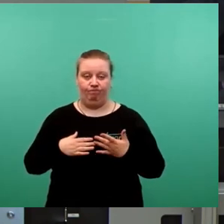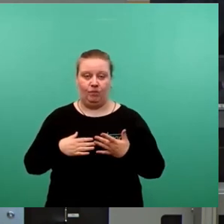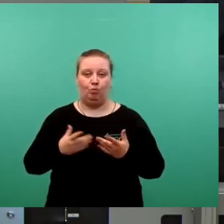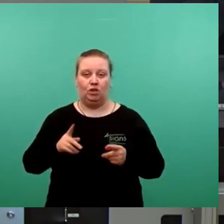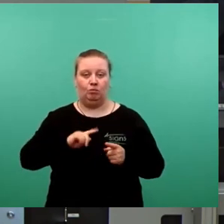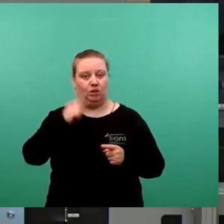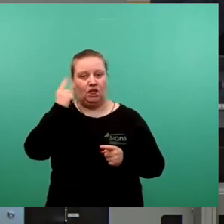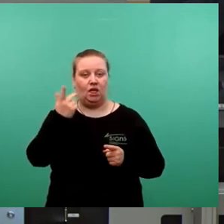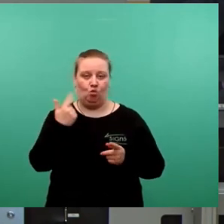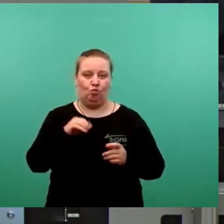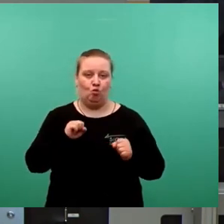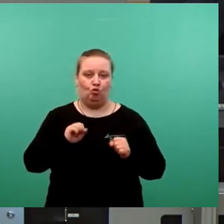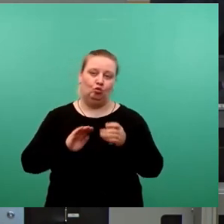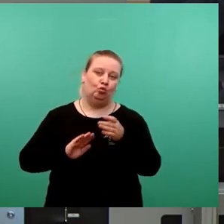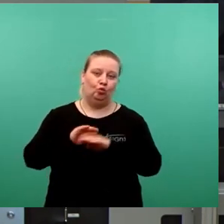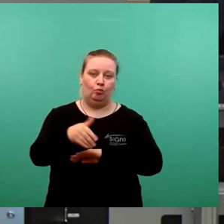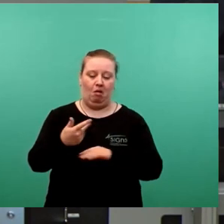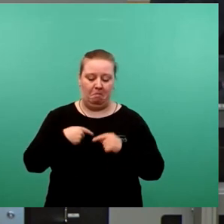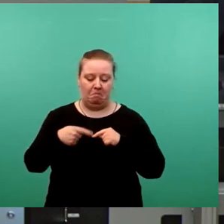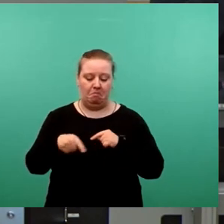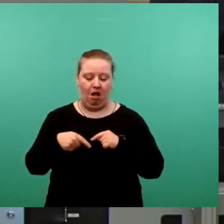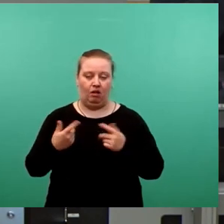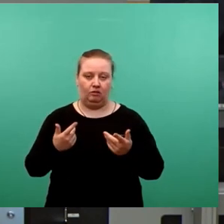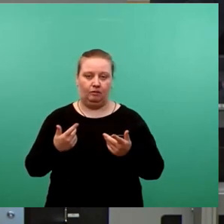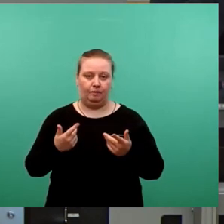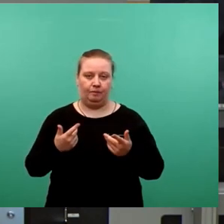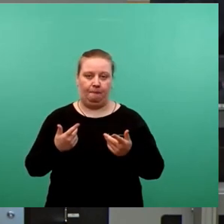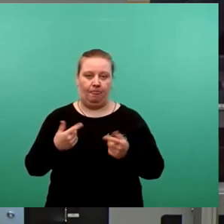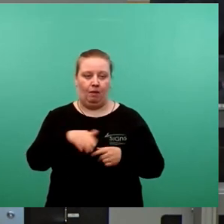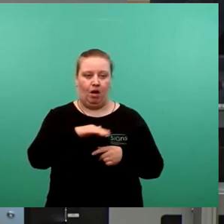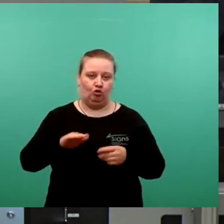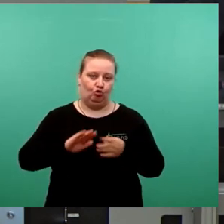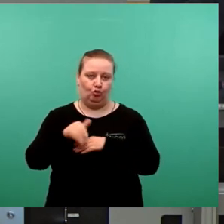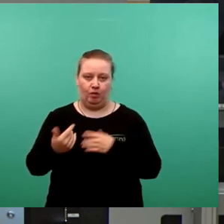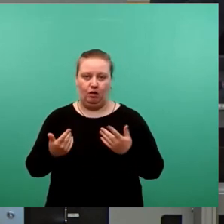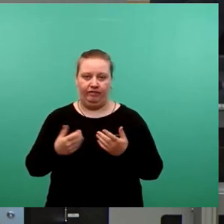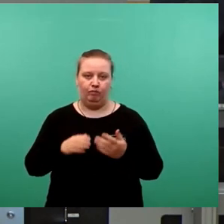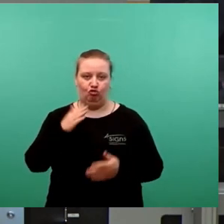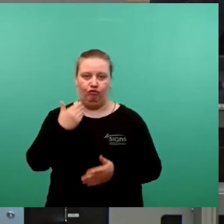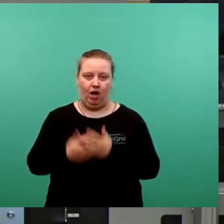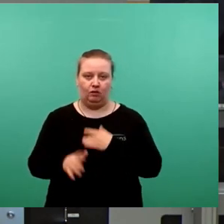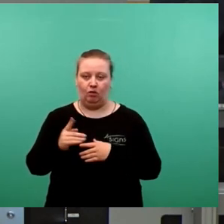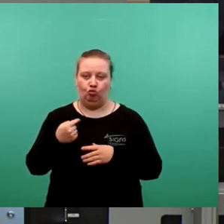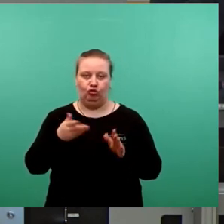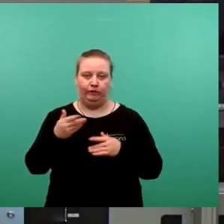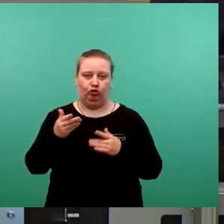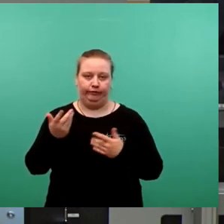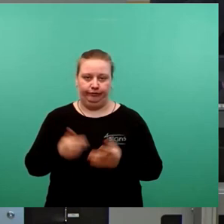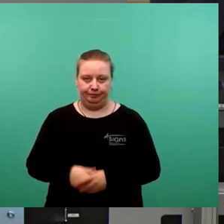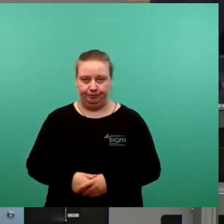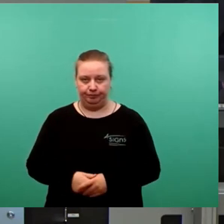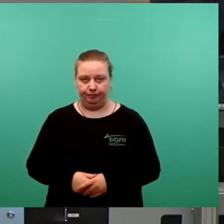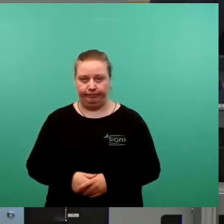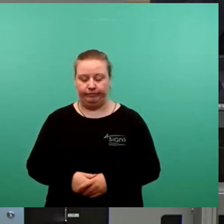vermutlich, das ist absehbar, zu Klagen aus diesen Bereichen führen, man sei das fünfte Rad am Wagen. Auch die